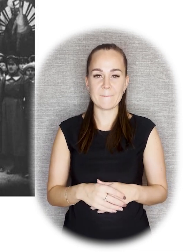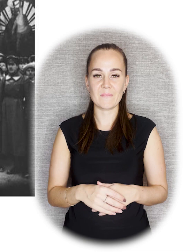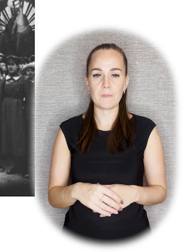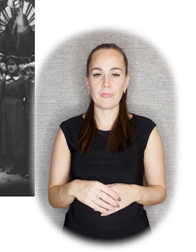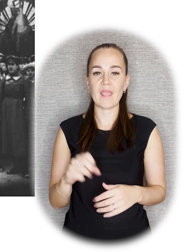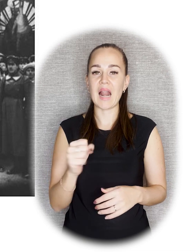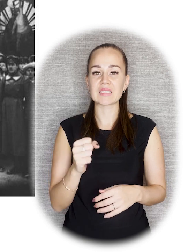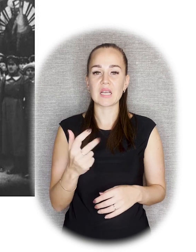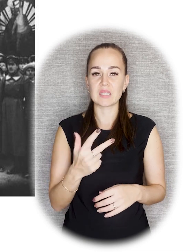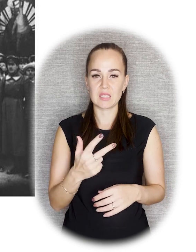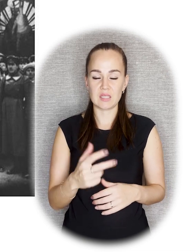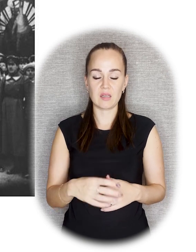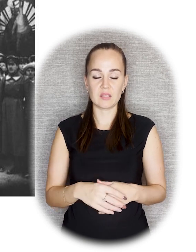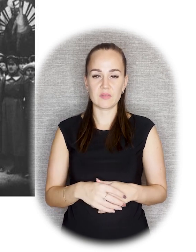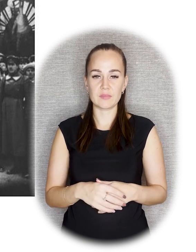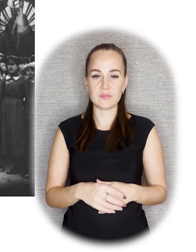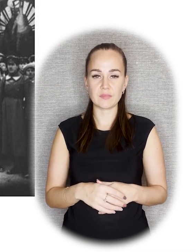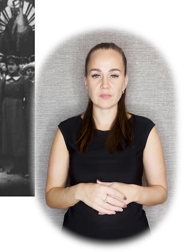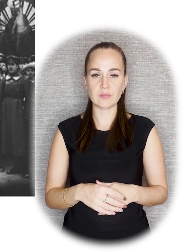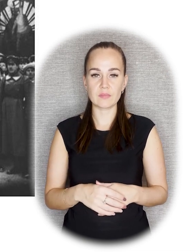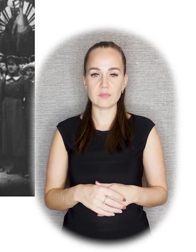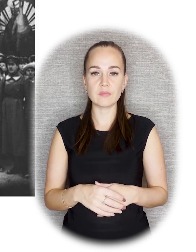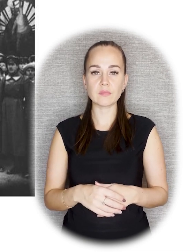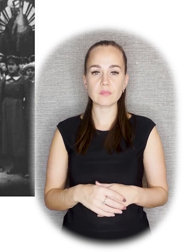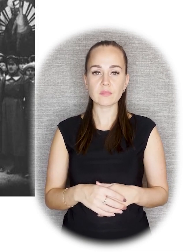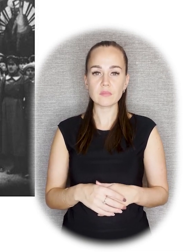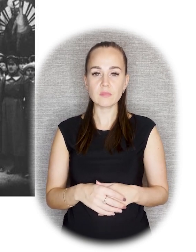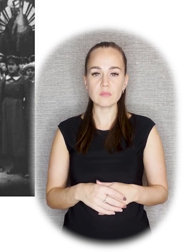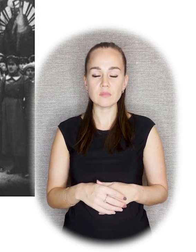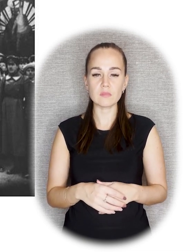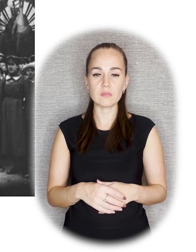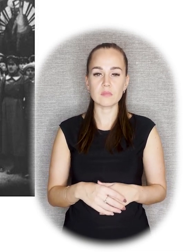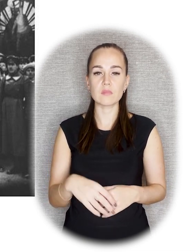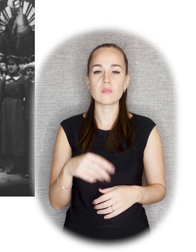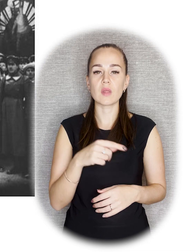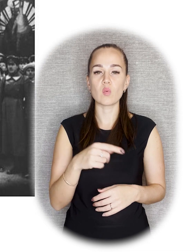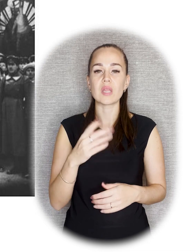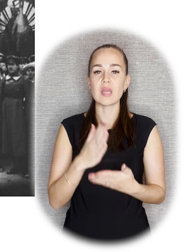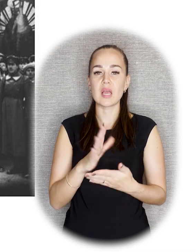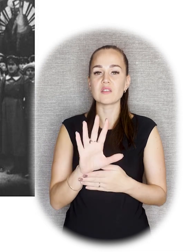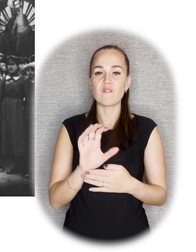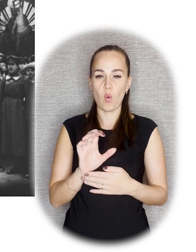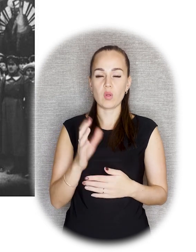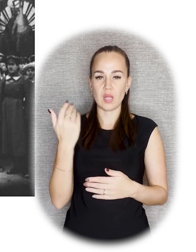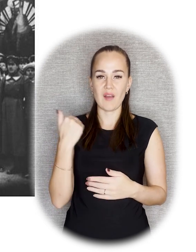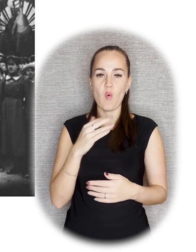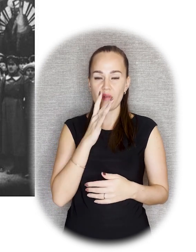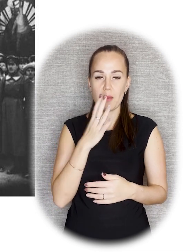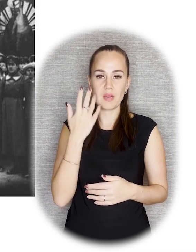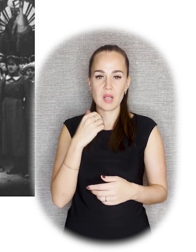Александра Третьего. Это тоже из фототеки музея нашего. Но у нас фотография того момента, когда памятник снимают.